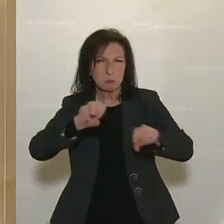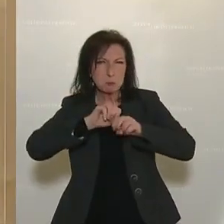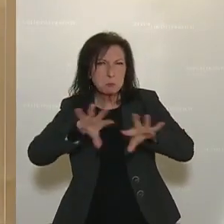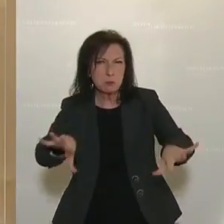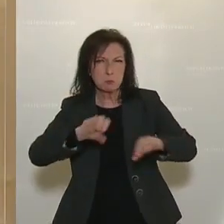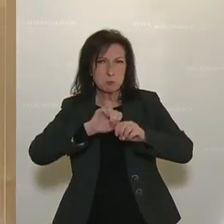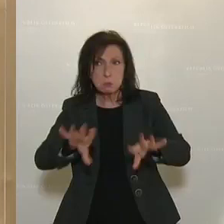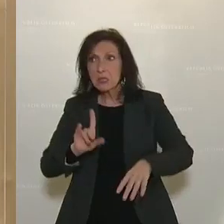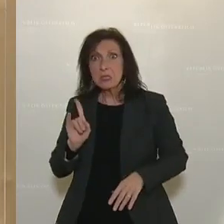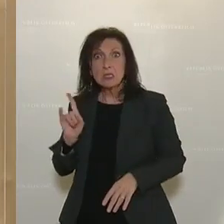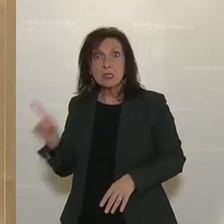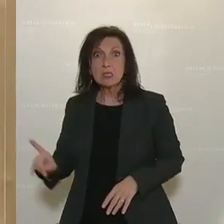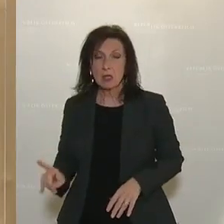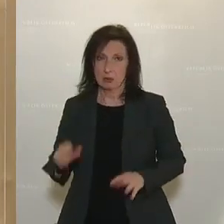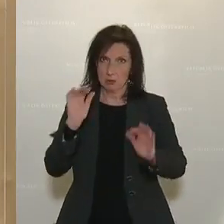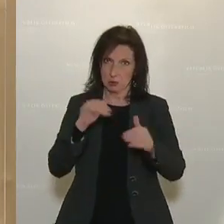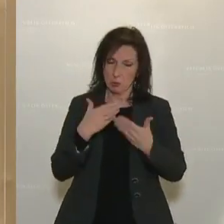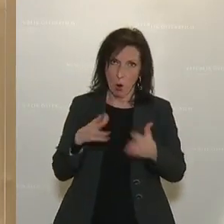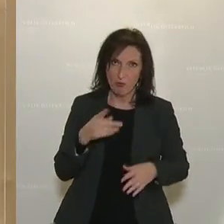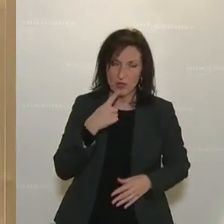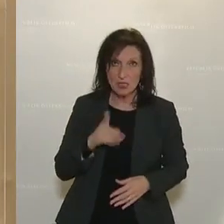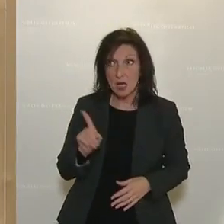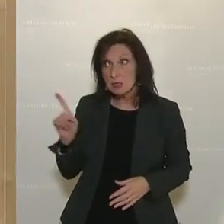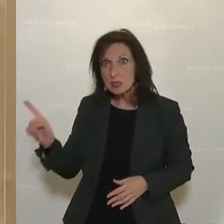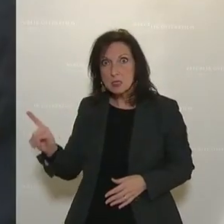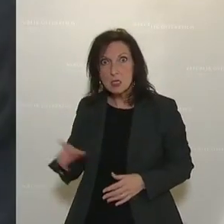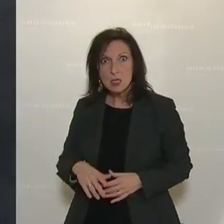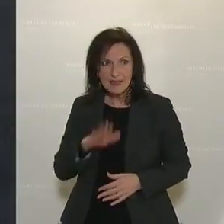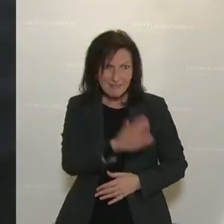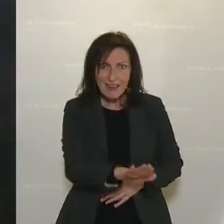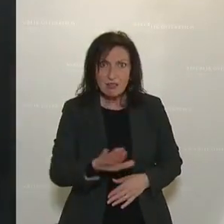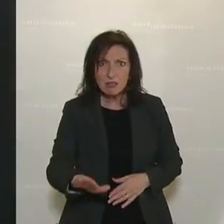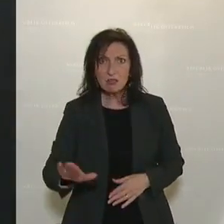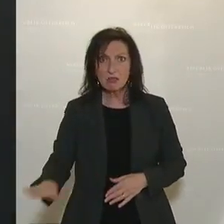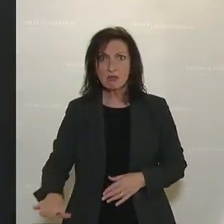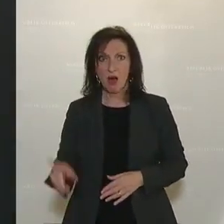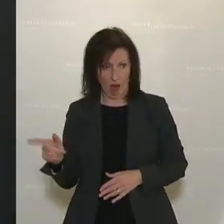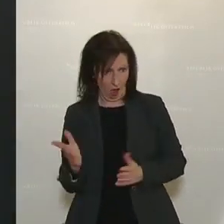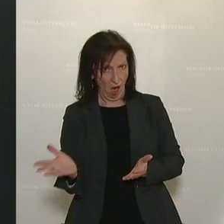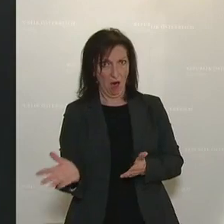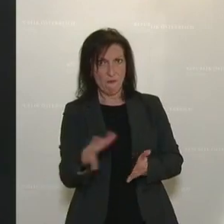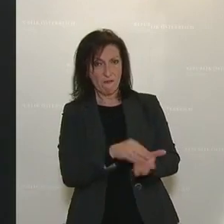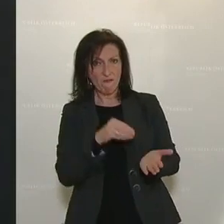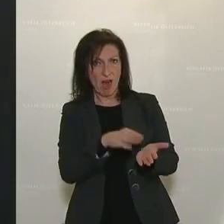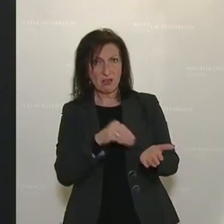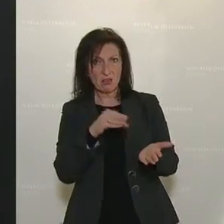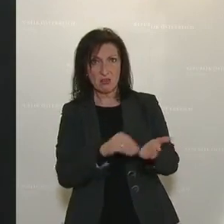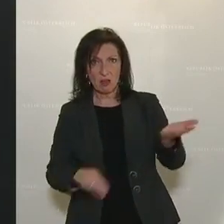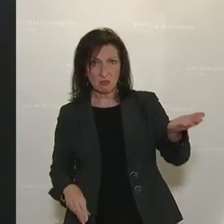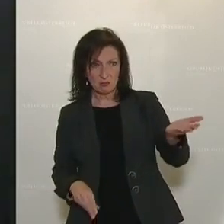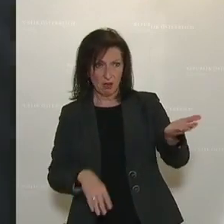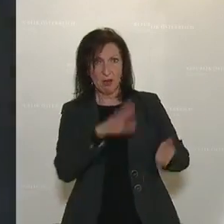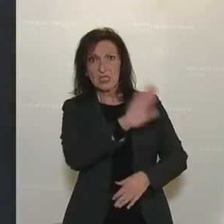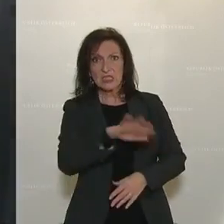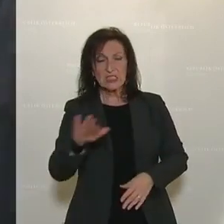nicht davor zurückgeschreckt haben, das muss man auch einmal ganz deutlich sagen, Kinder in Wahrheit zu instrumentalisieren, Kinder zu